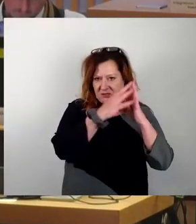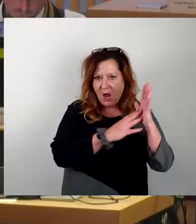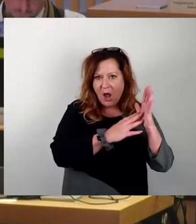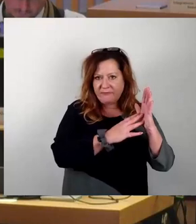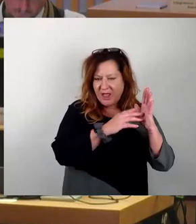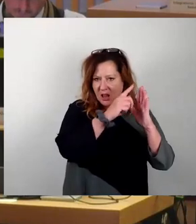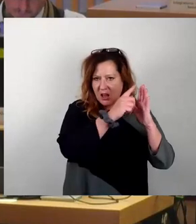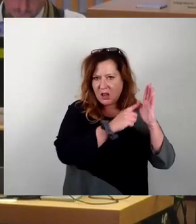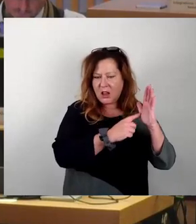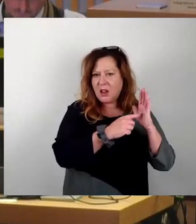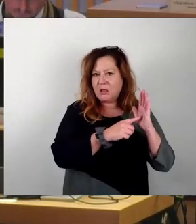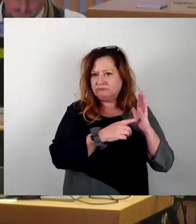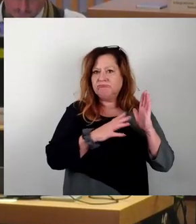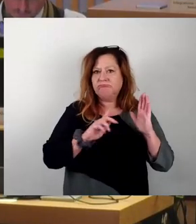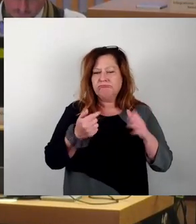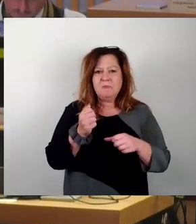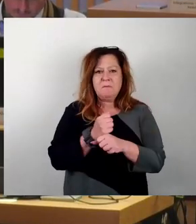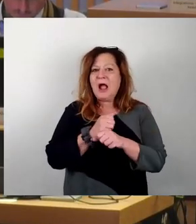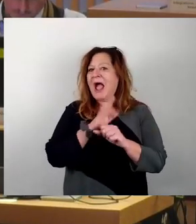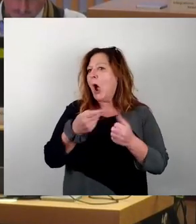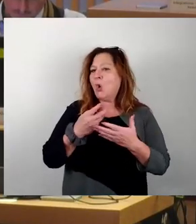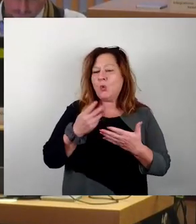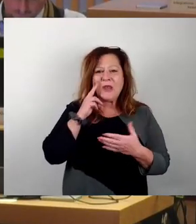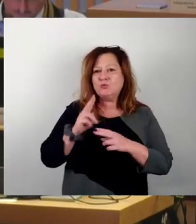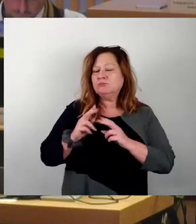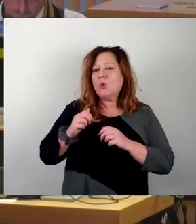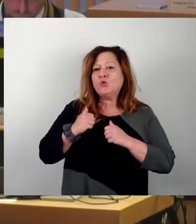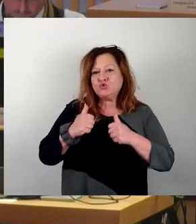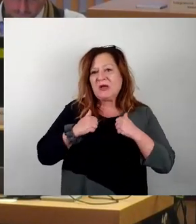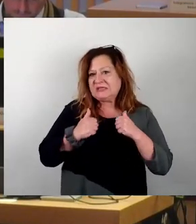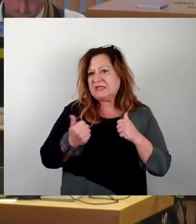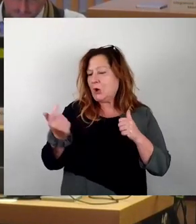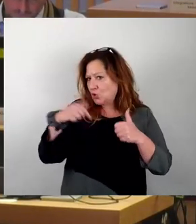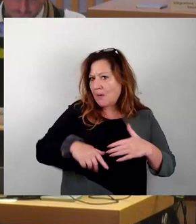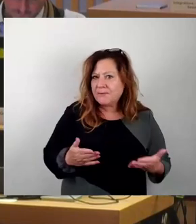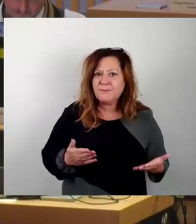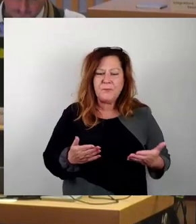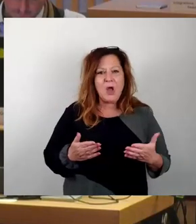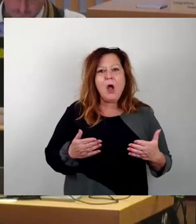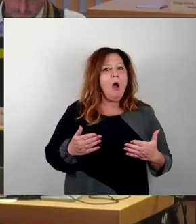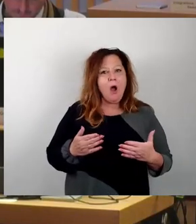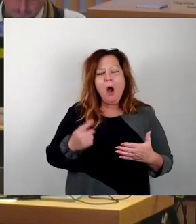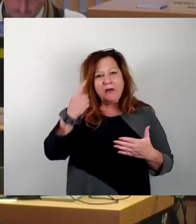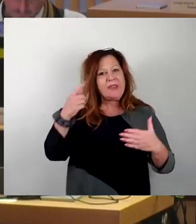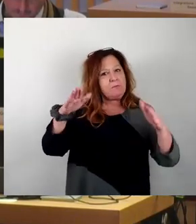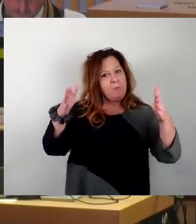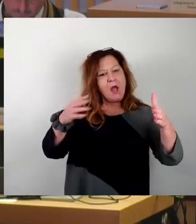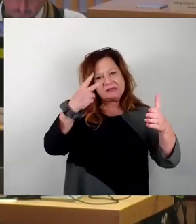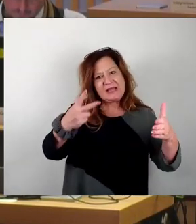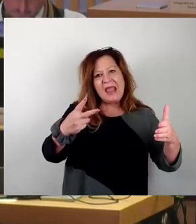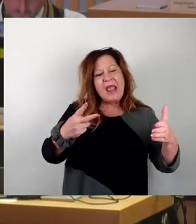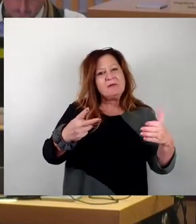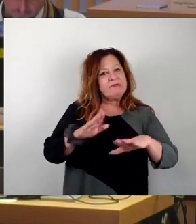Ich denke, es ist auch für Touristen, die in diese Stadt kommen, interessant, ein Denkmal zu sehen, was nicht ganz in die Zeit passt und dann